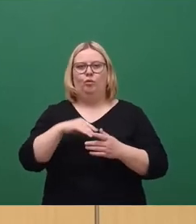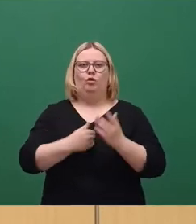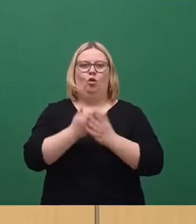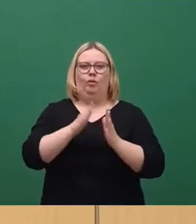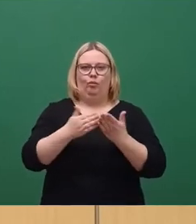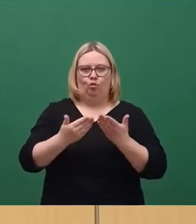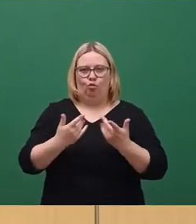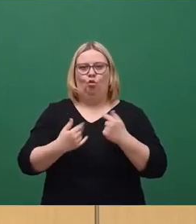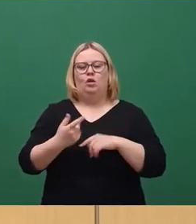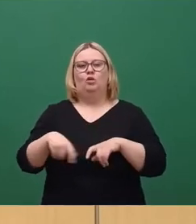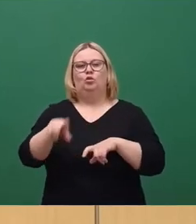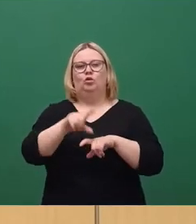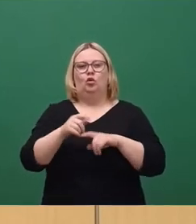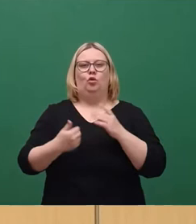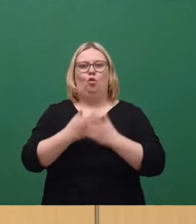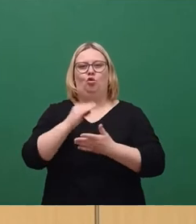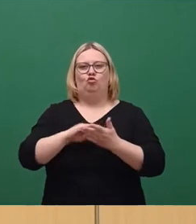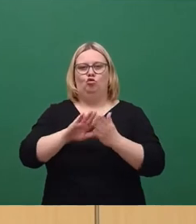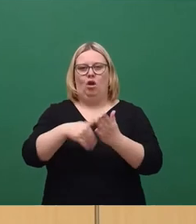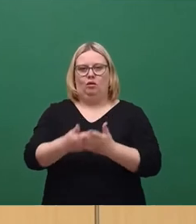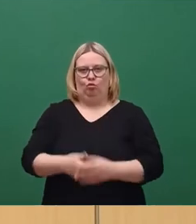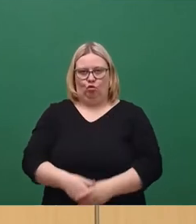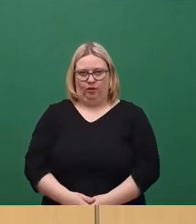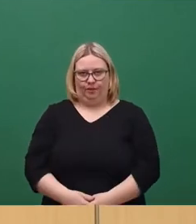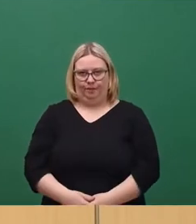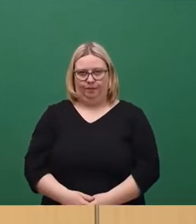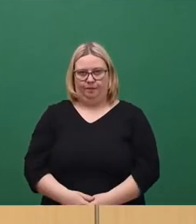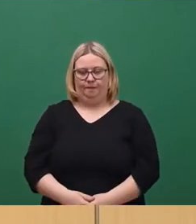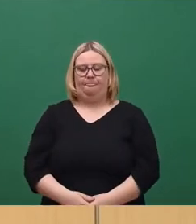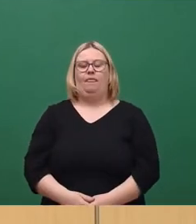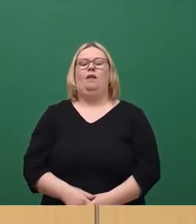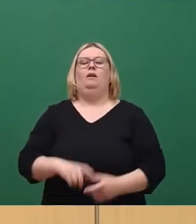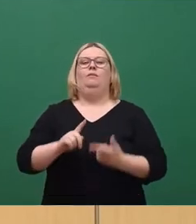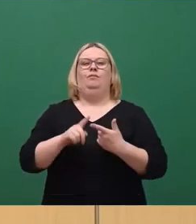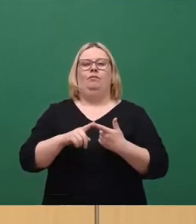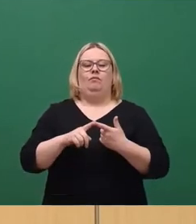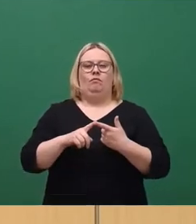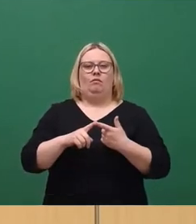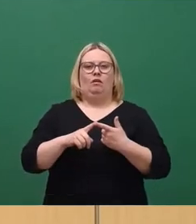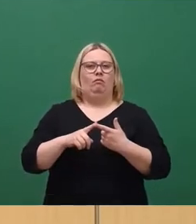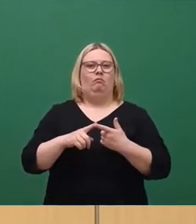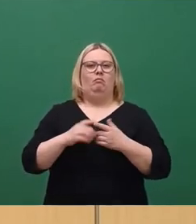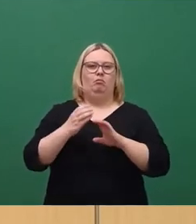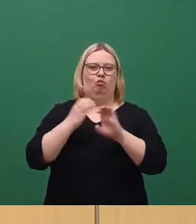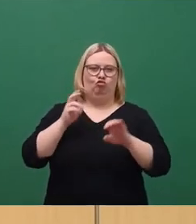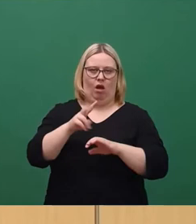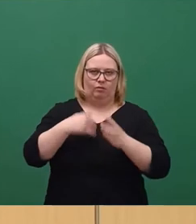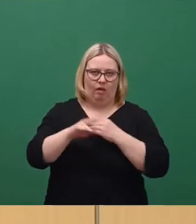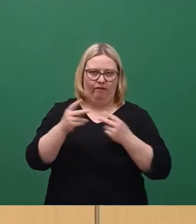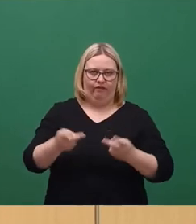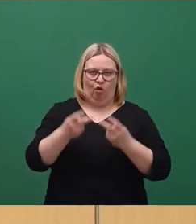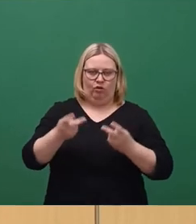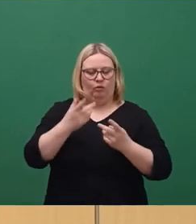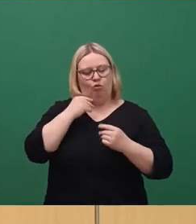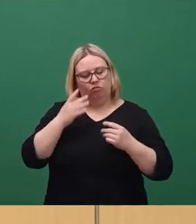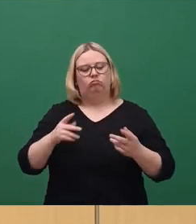zusätzliche schulische Angebote. Zweitens, der ÖPNV wird weiter gefördert, um die Verkehrswende weiter voranzubringen.